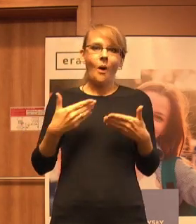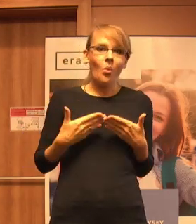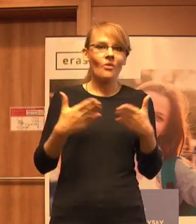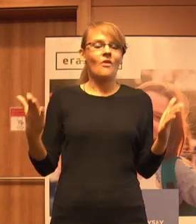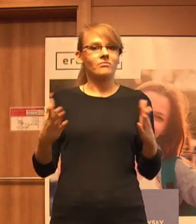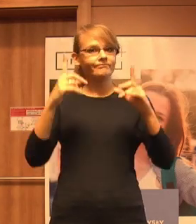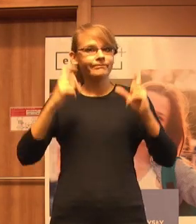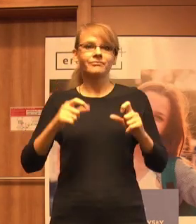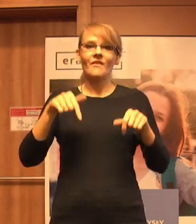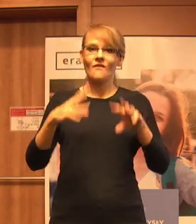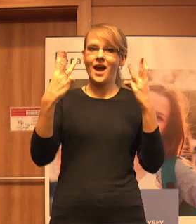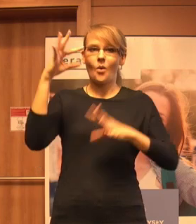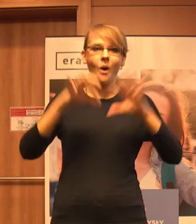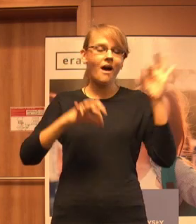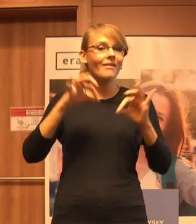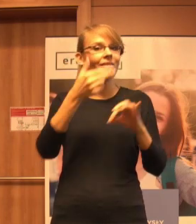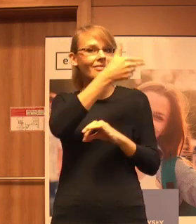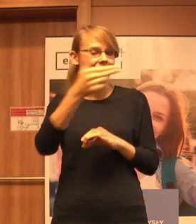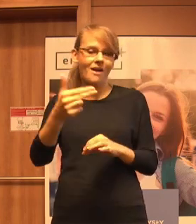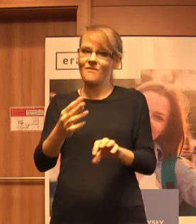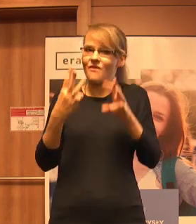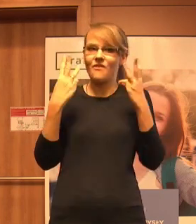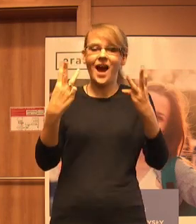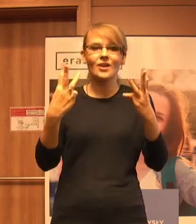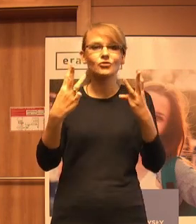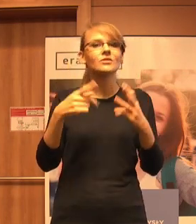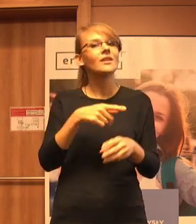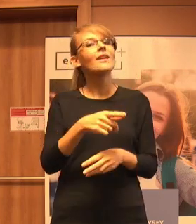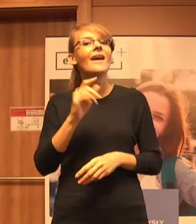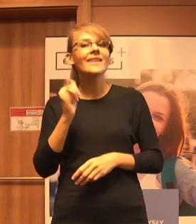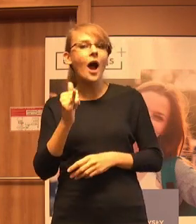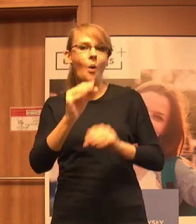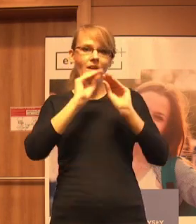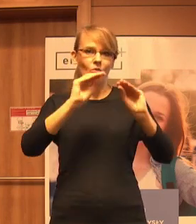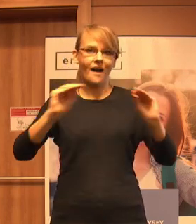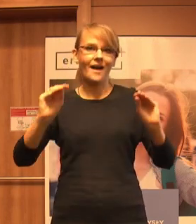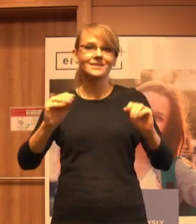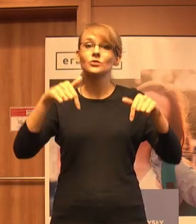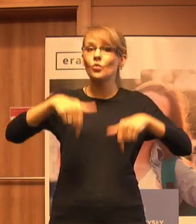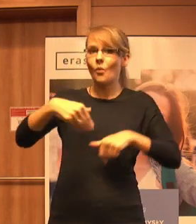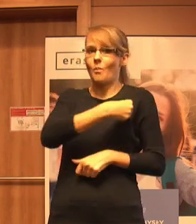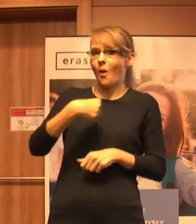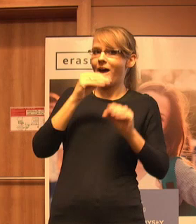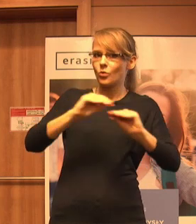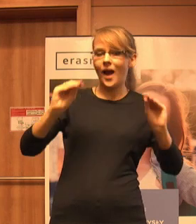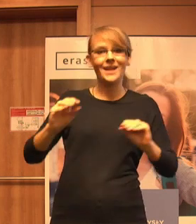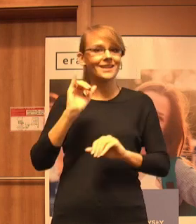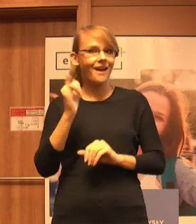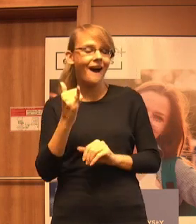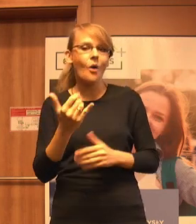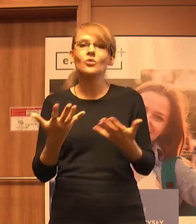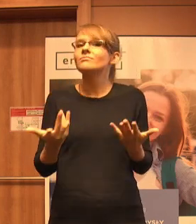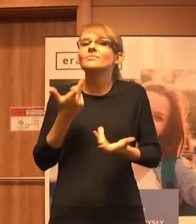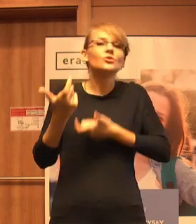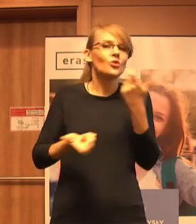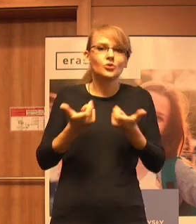konferencję na tak ważny temat, jakim jest jakość edukacji, jakim jest jakość polskiej edukacji i co zrobić,